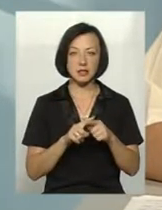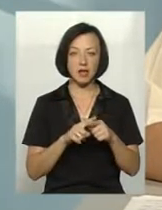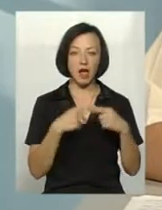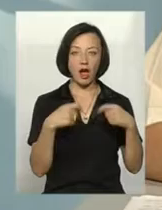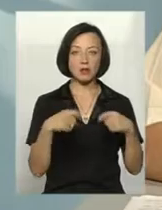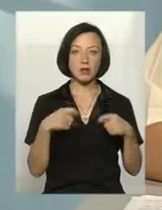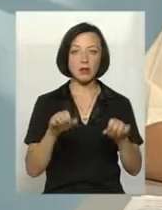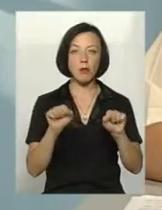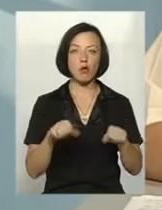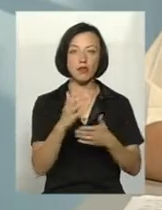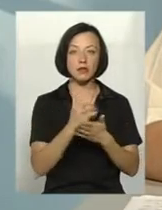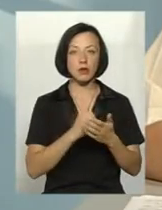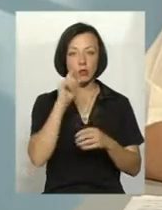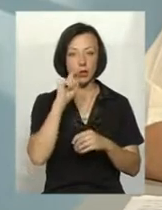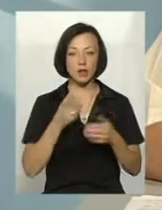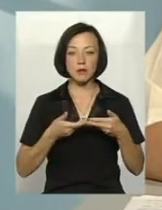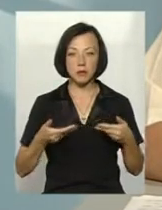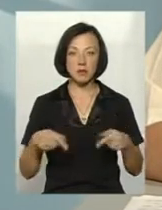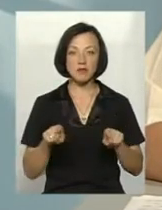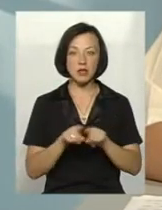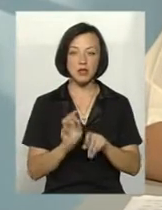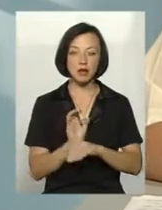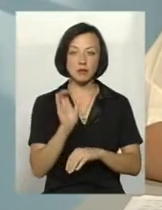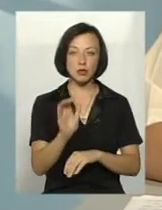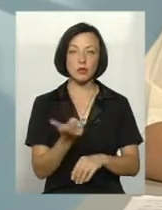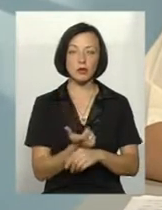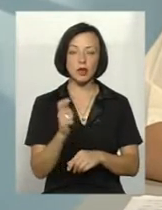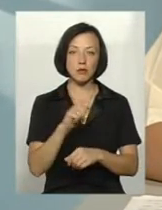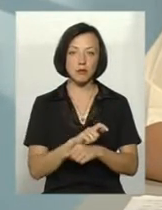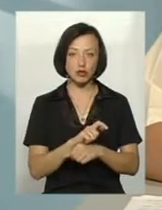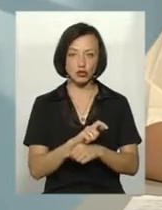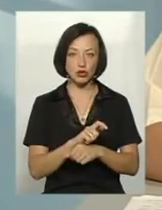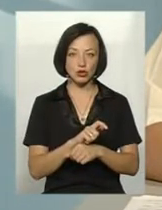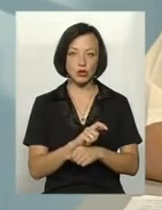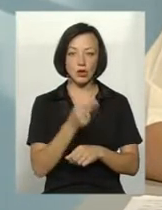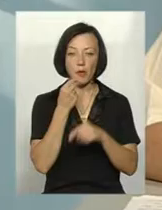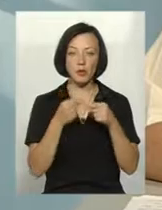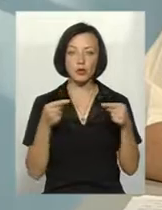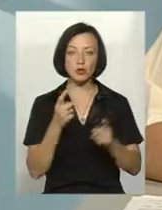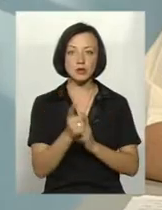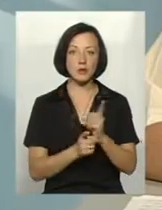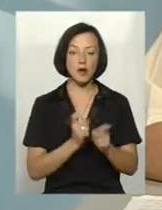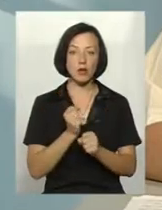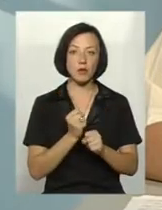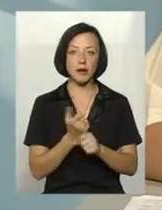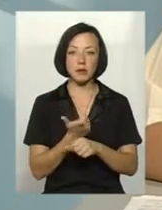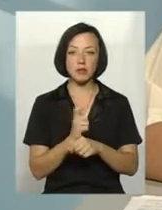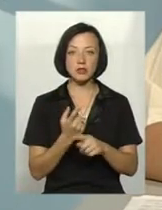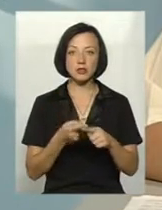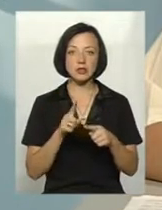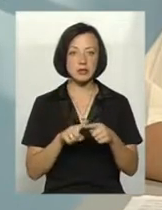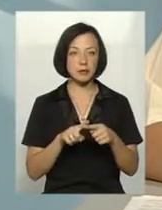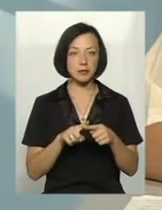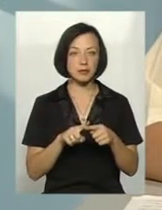потенціал України. Ми ж все-таки експортуємо не більшість продукції, яка переробляється, а більшість серевину.